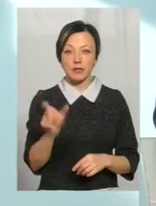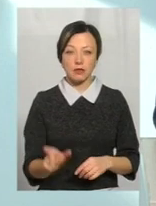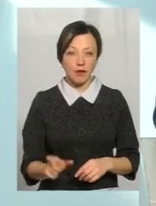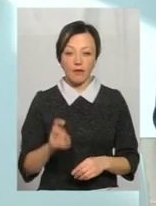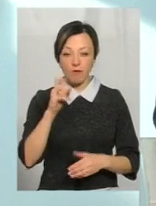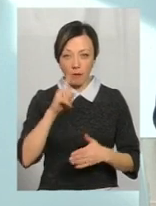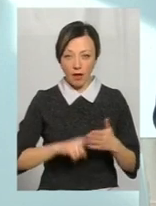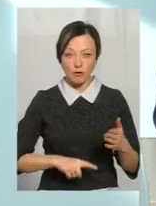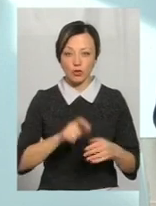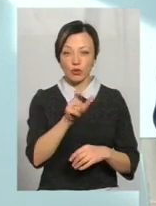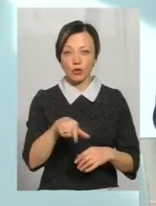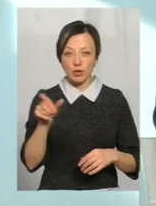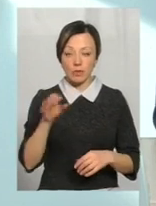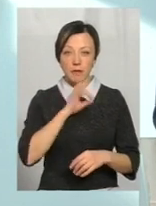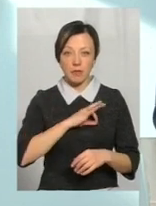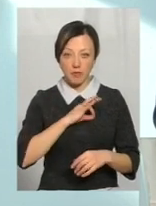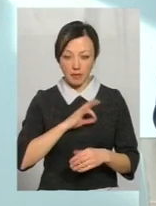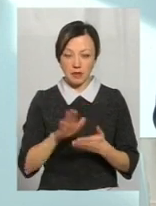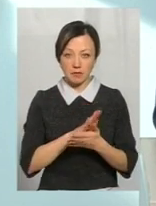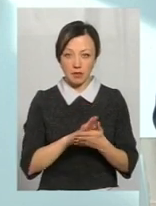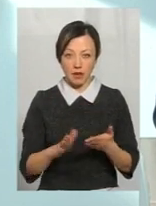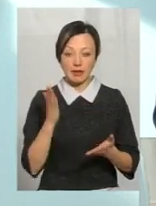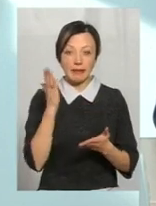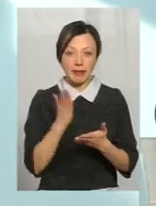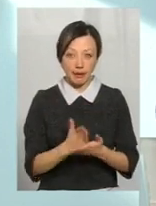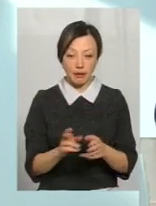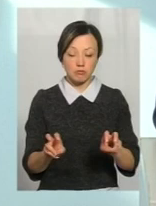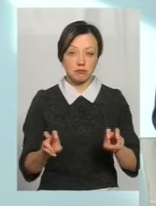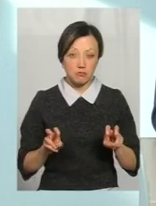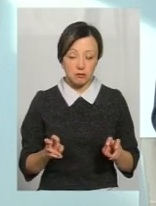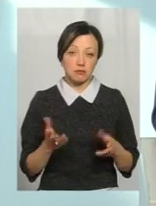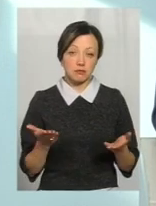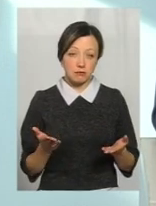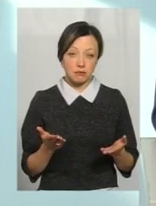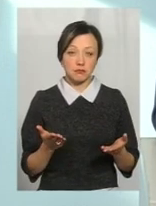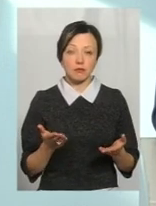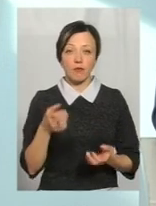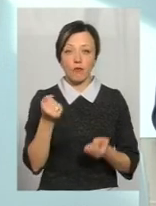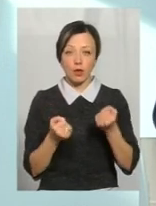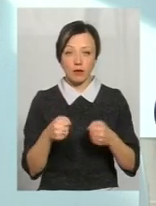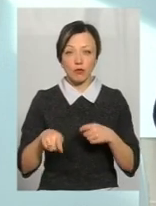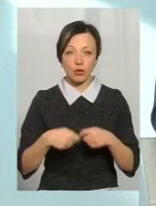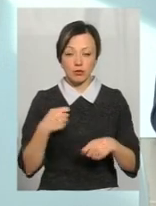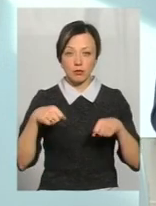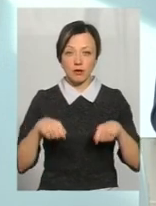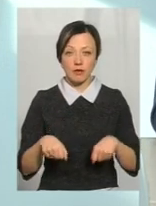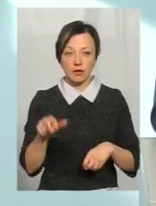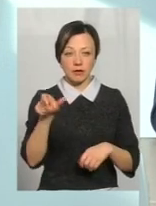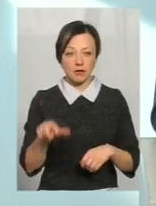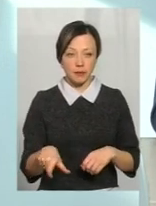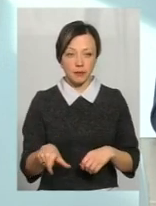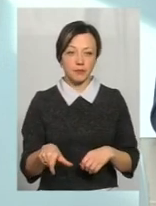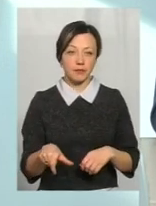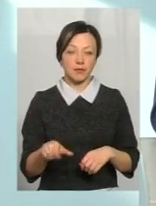переконався, що пасажири пільгових категорій є в транспортному засобі, водій порушує права даного пасажира,